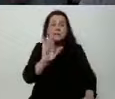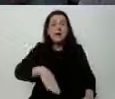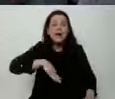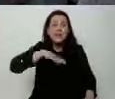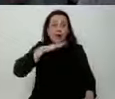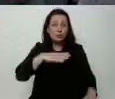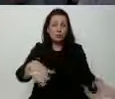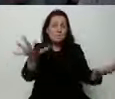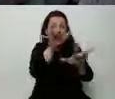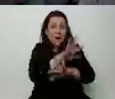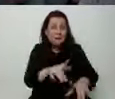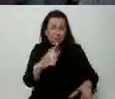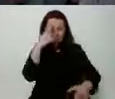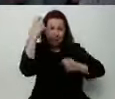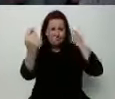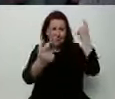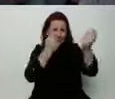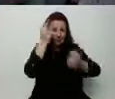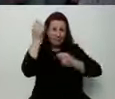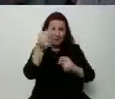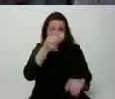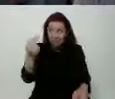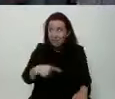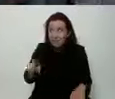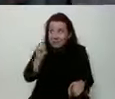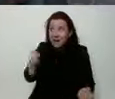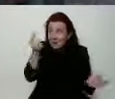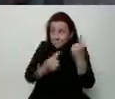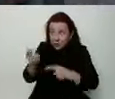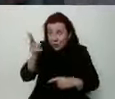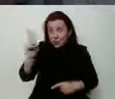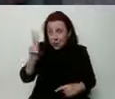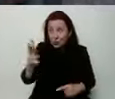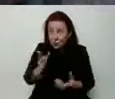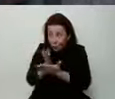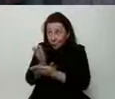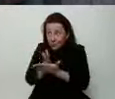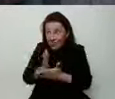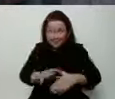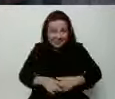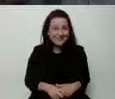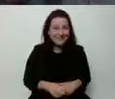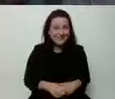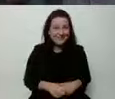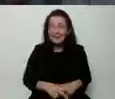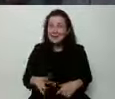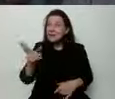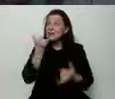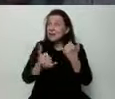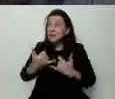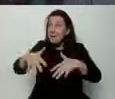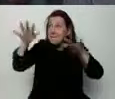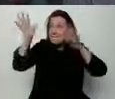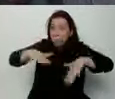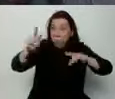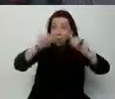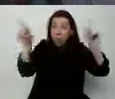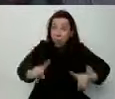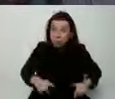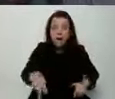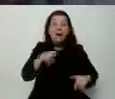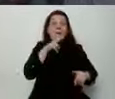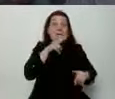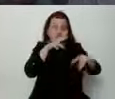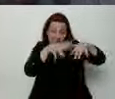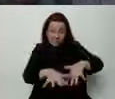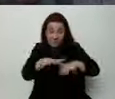manipulacji, wymyślania tematów. Pan myśli naprawdę, że się ktoś na to nabierze? Że się pan nabierze na to, że jak jest burza i leci woda do Wisły, to że to